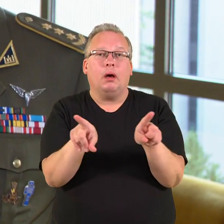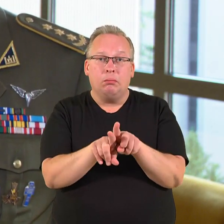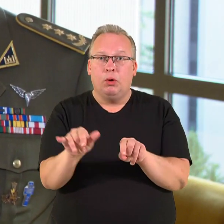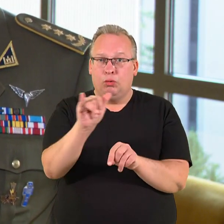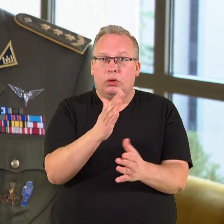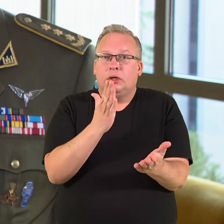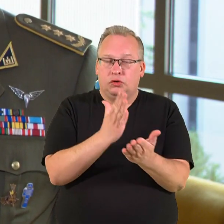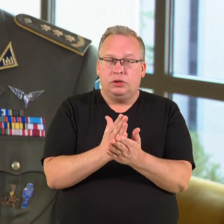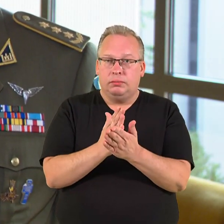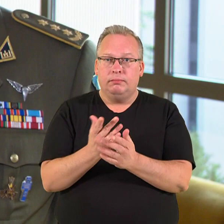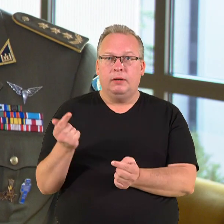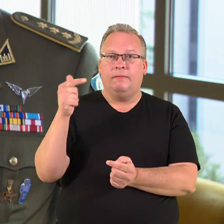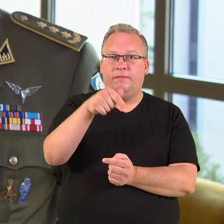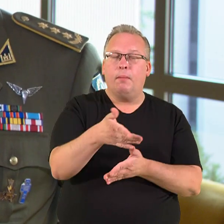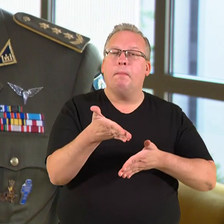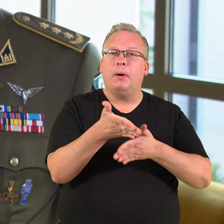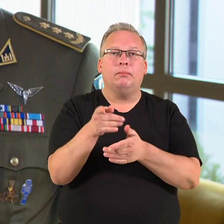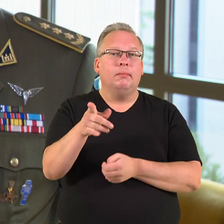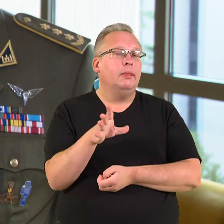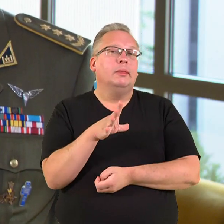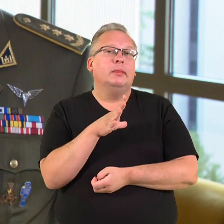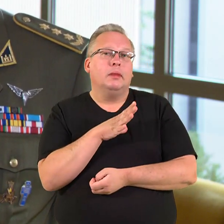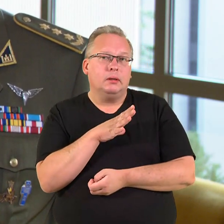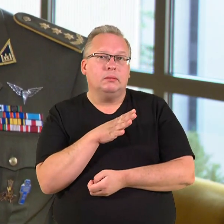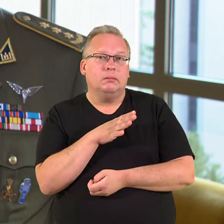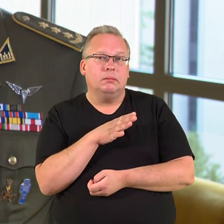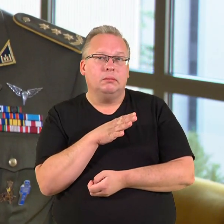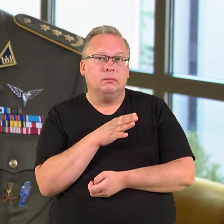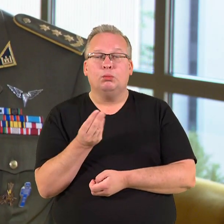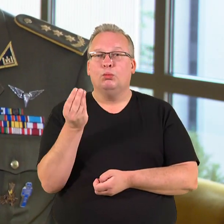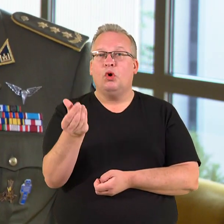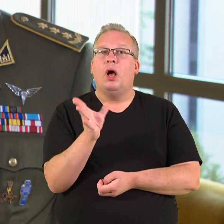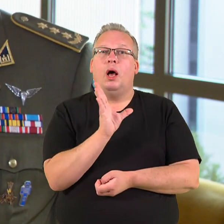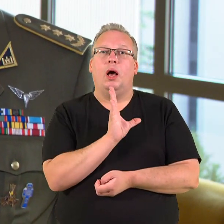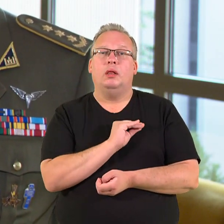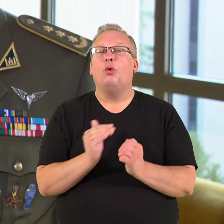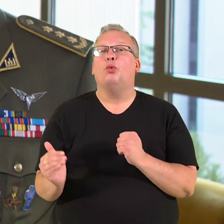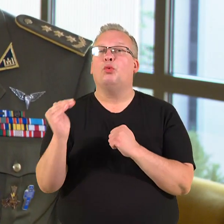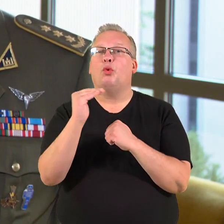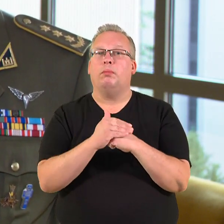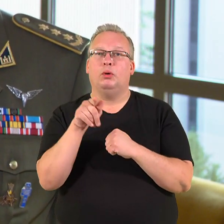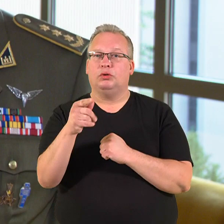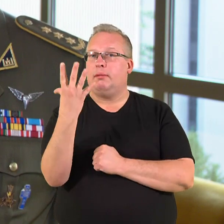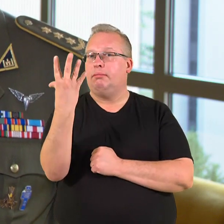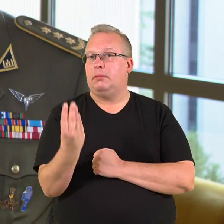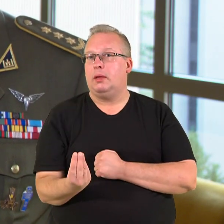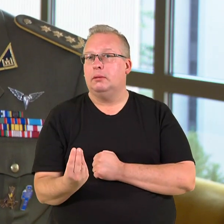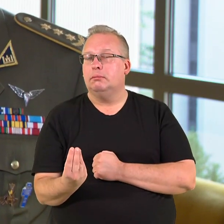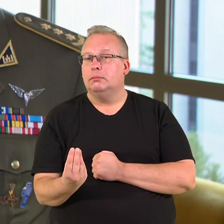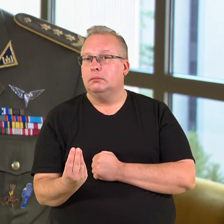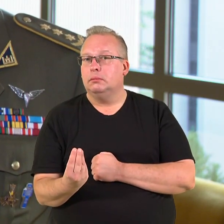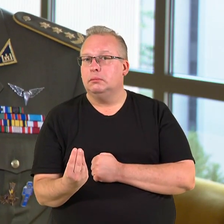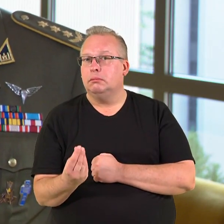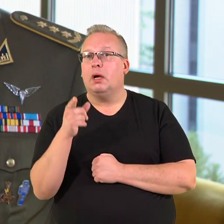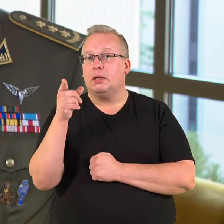yra aktyvuotas ir atvyksta į pagalbą, jam negalima išmokėti atlyginimo ar kompensacijos už tą dieną. Jis ne tik, reiškia, kad